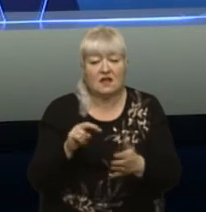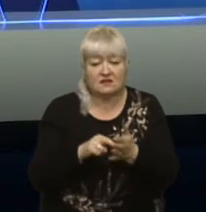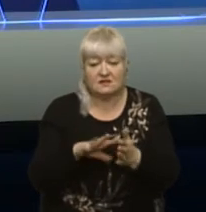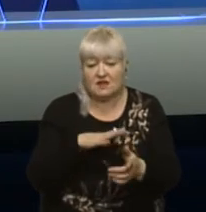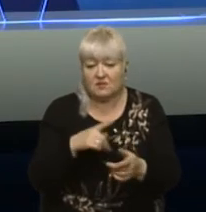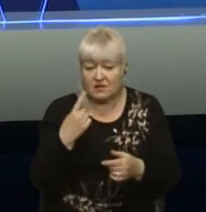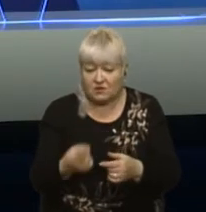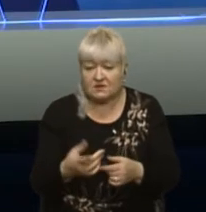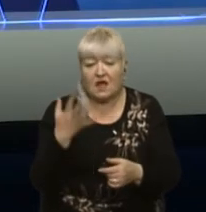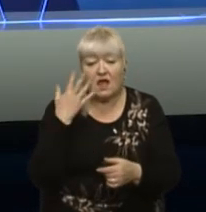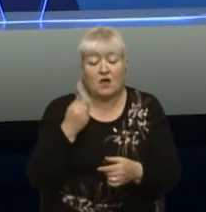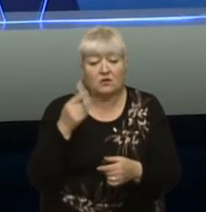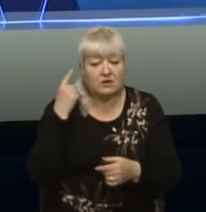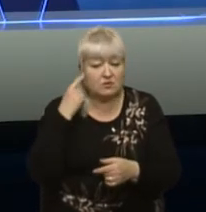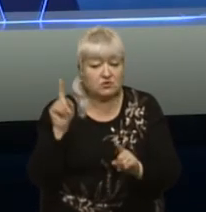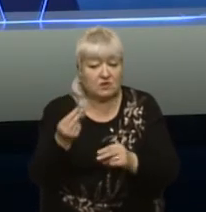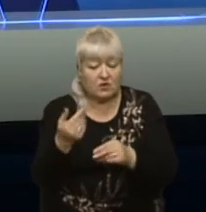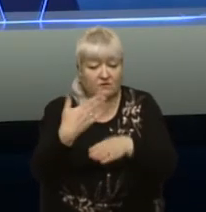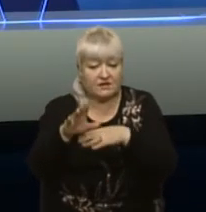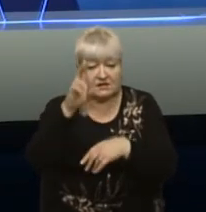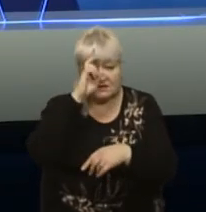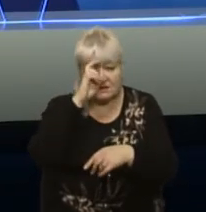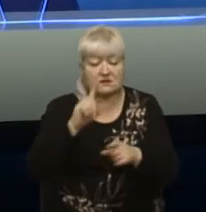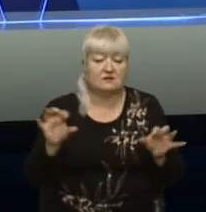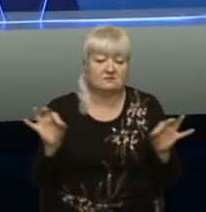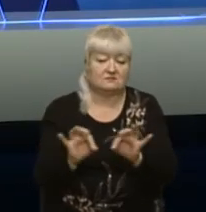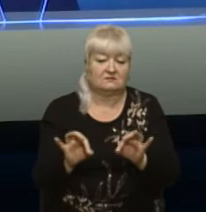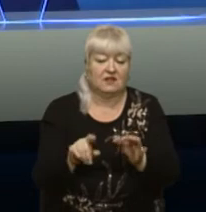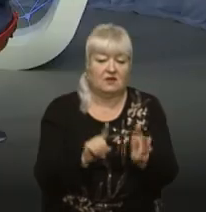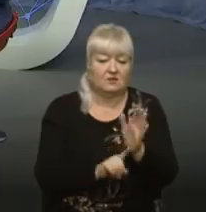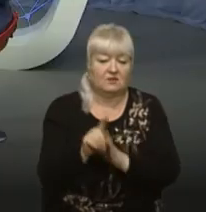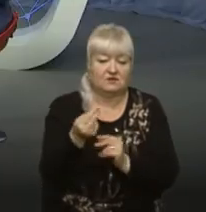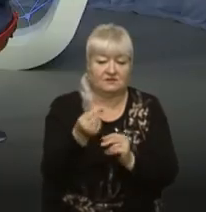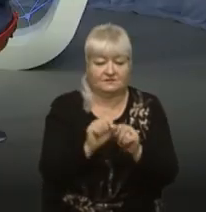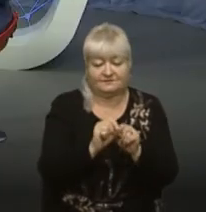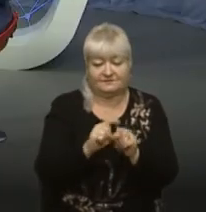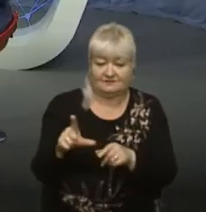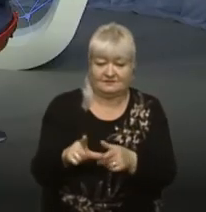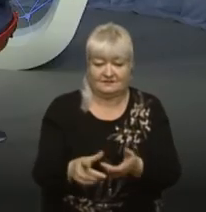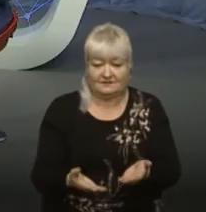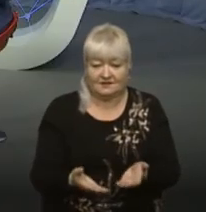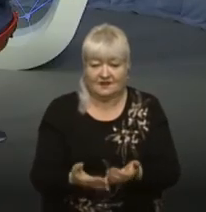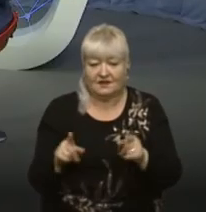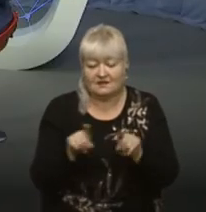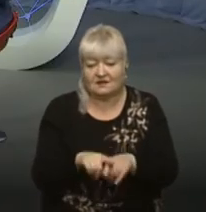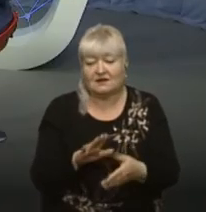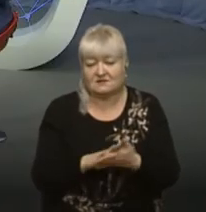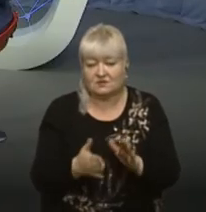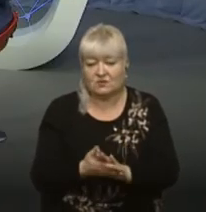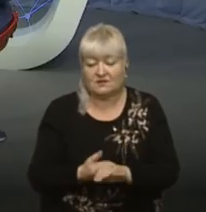видалене кошти з держави, зразу власники починали піднімати ці ціни. Тут така ситуація